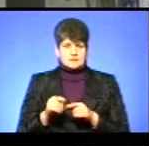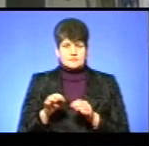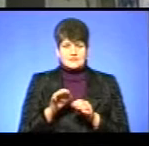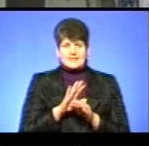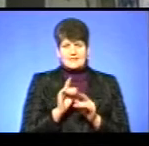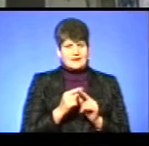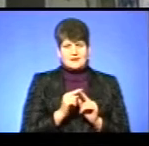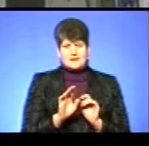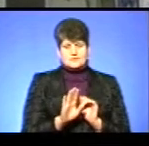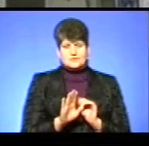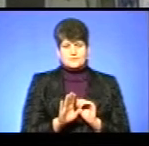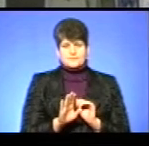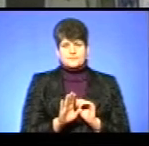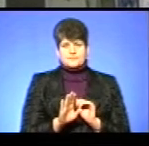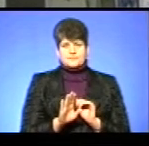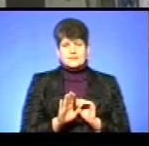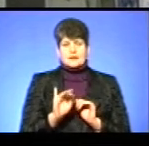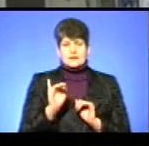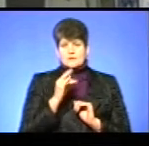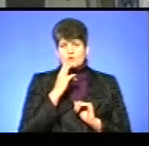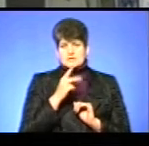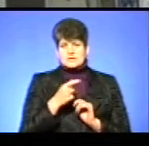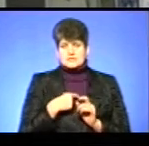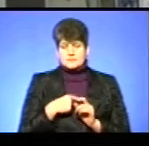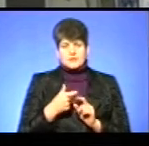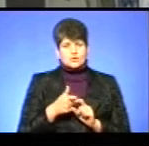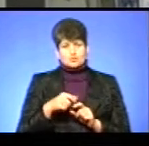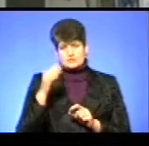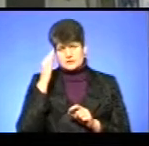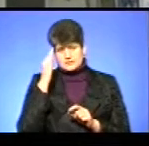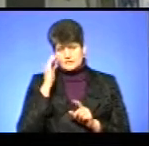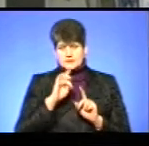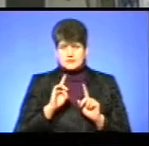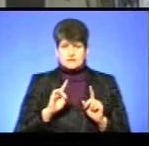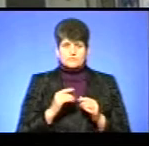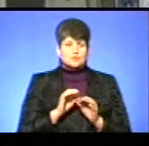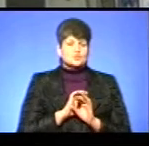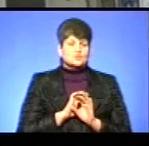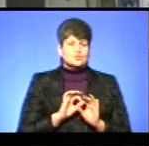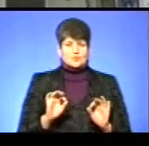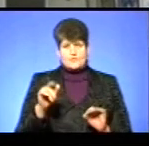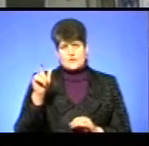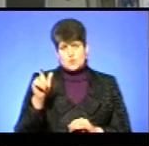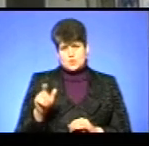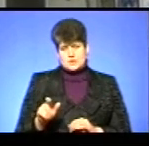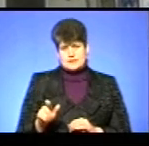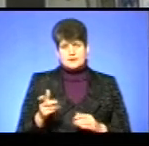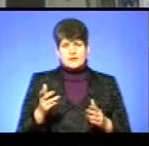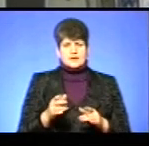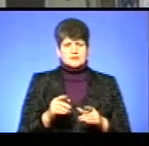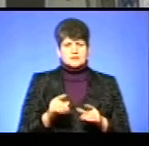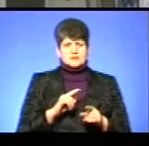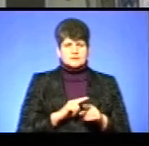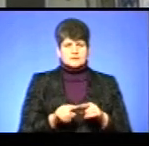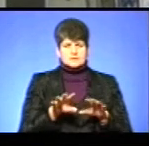хрестиковими, і показала себе, як дуже далановита, креативна, чудова людина, яка миттєво